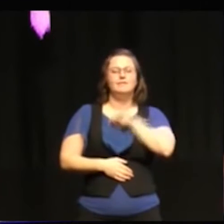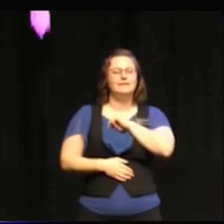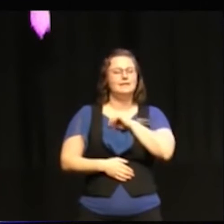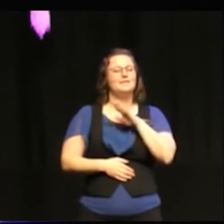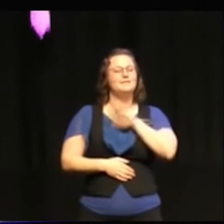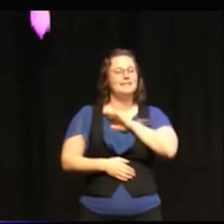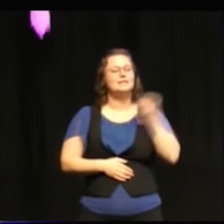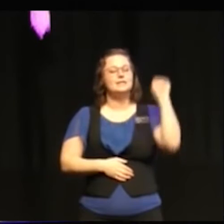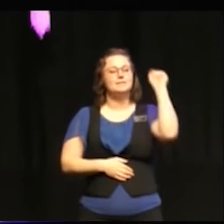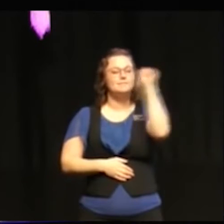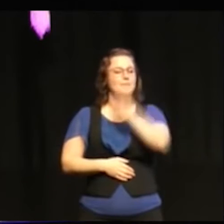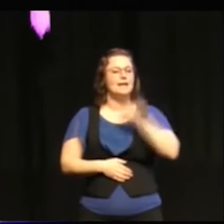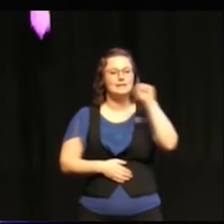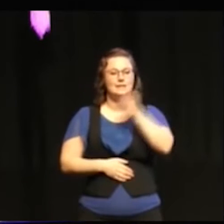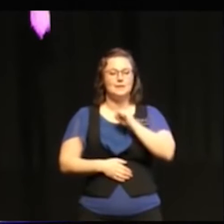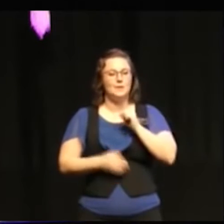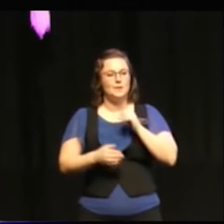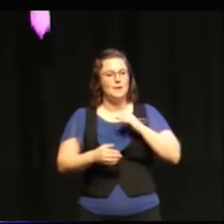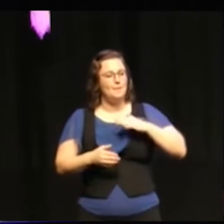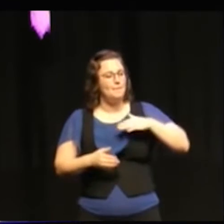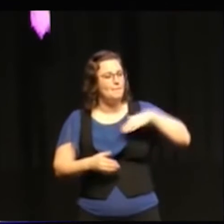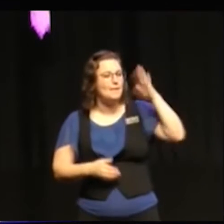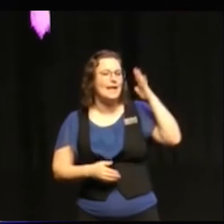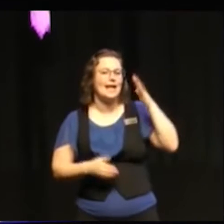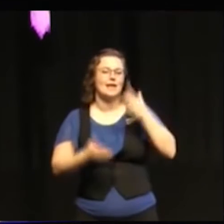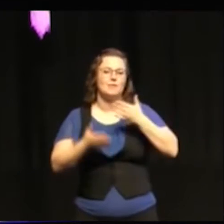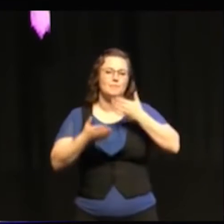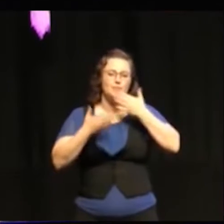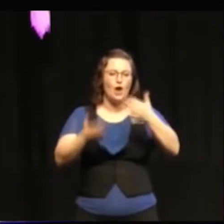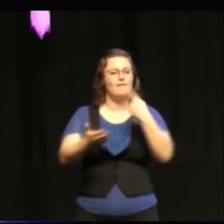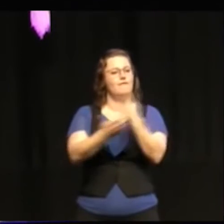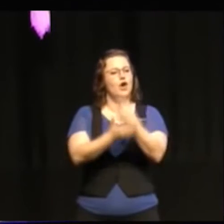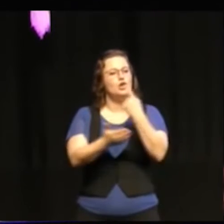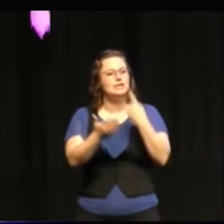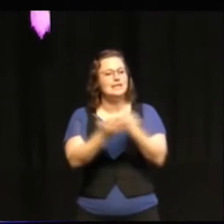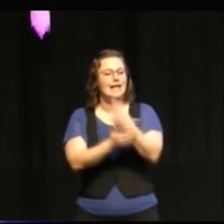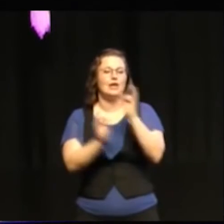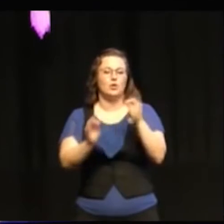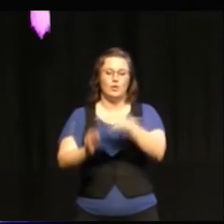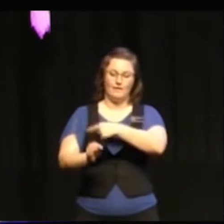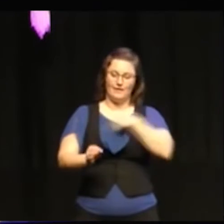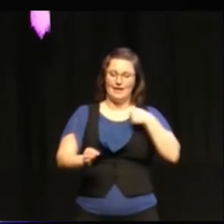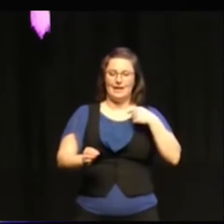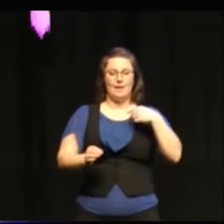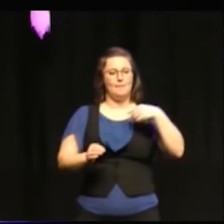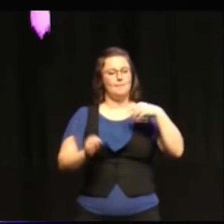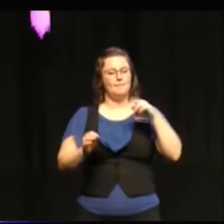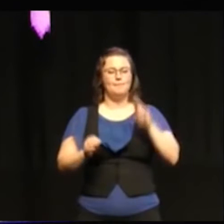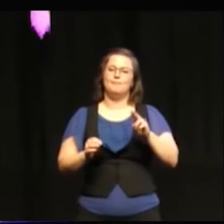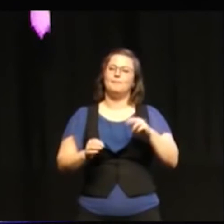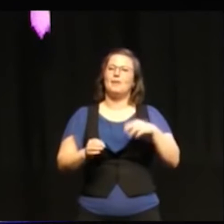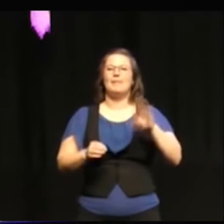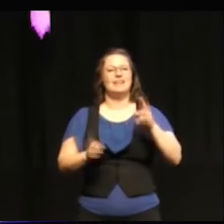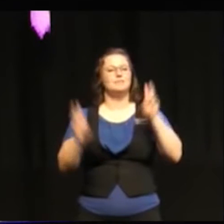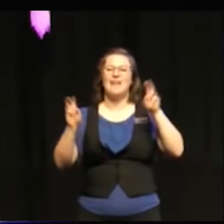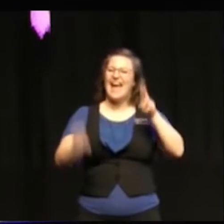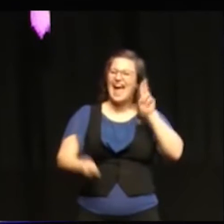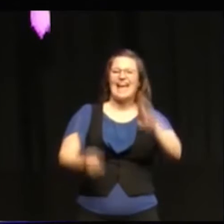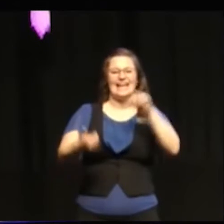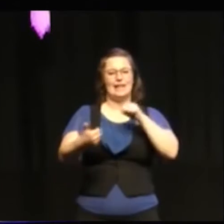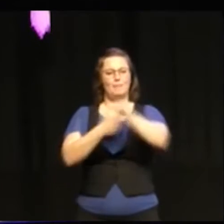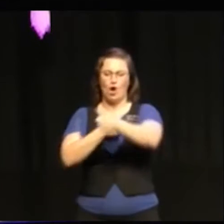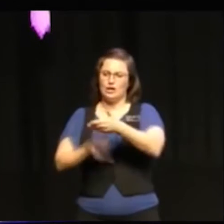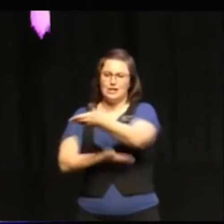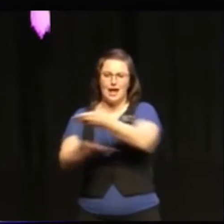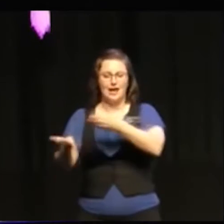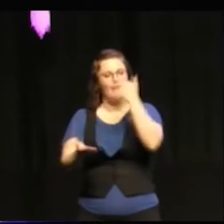förutsättning för hur vi i ett mer genuint partnerskap ska kunna fortsätta